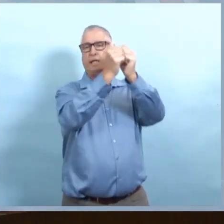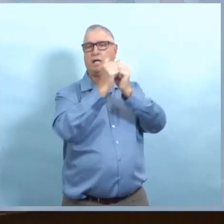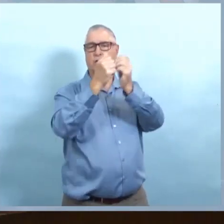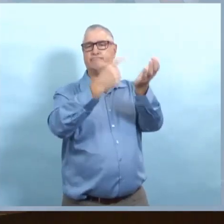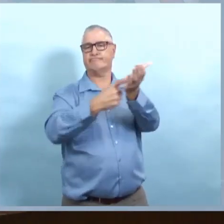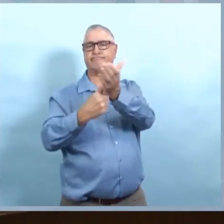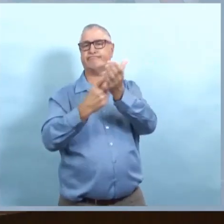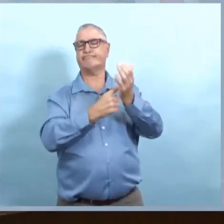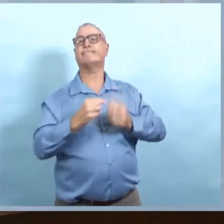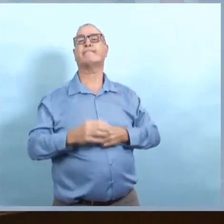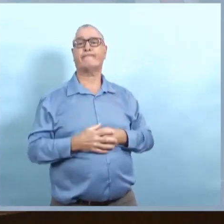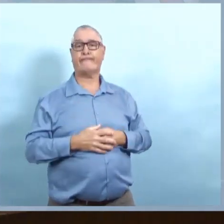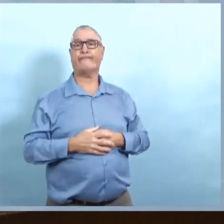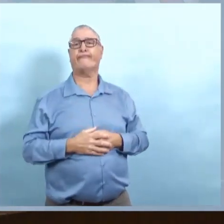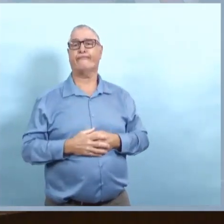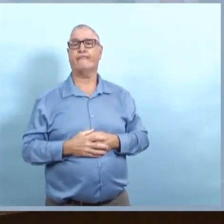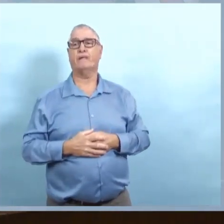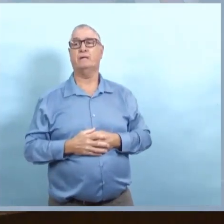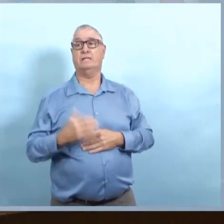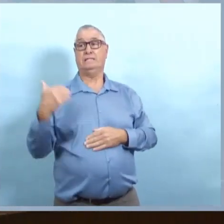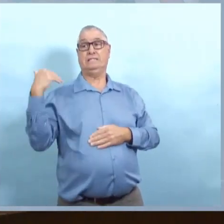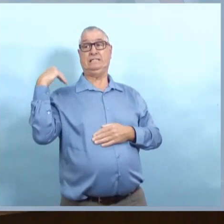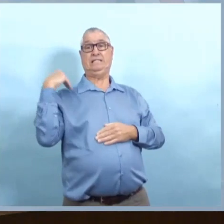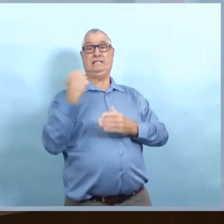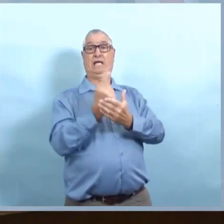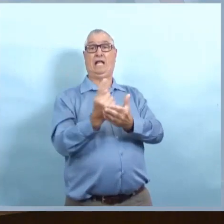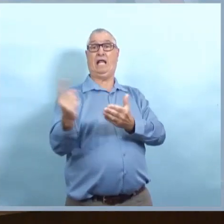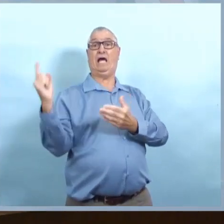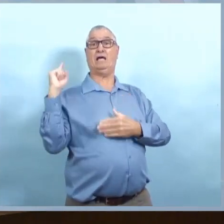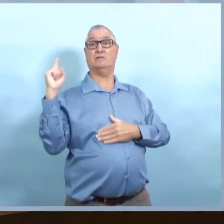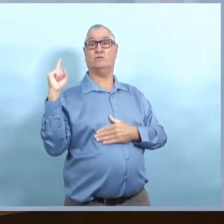place. Ils travaillent avec FinHeb.